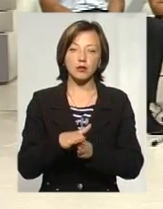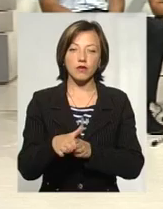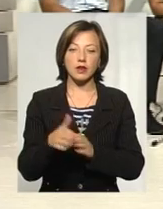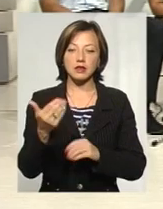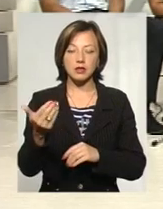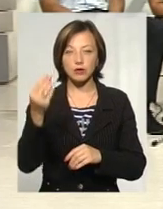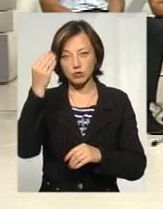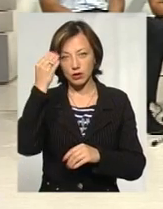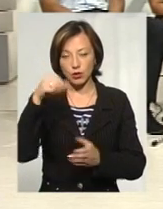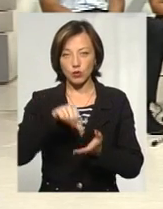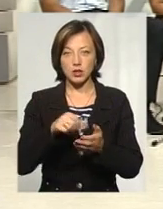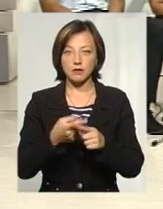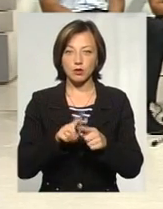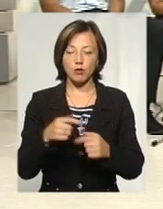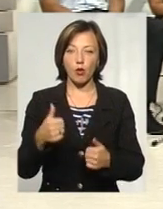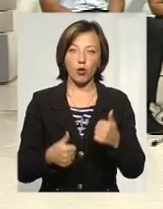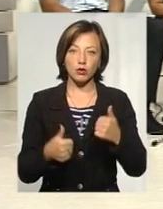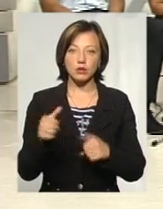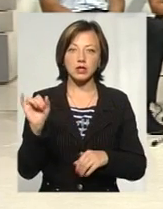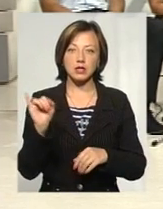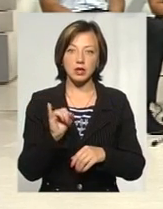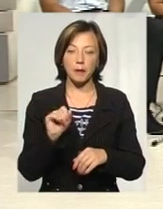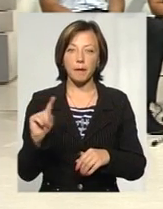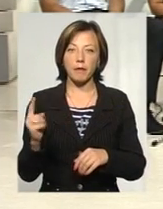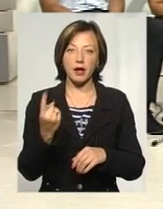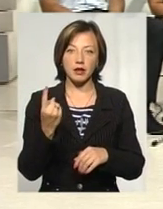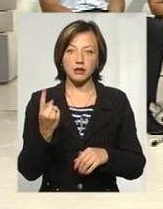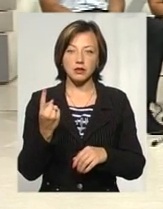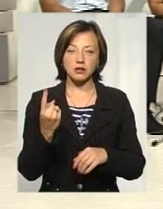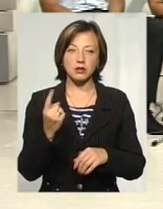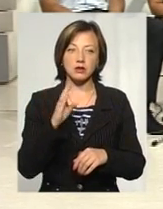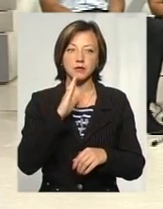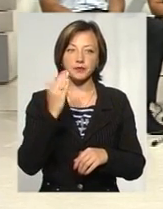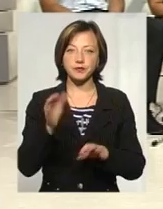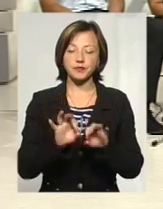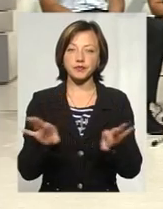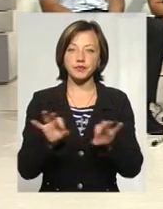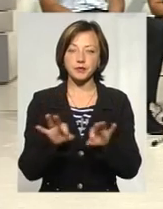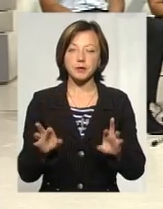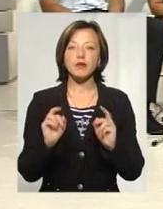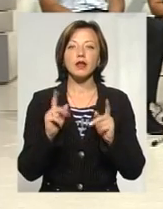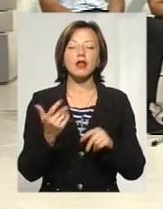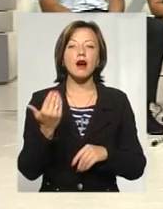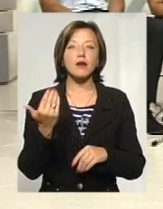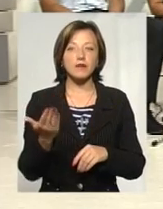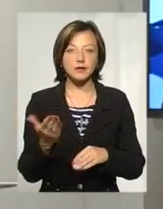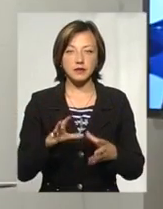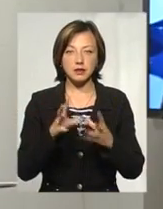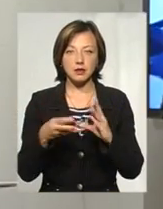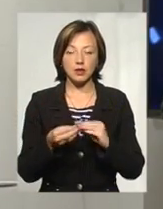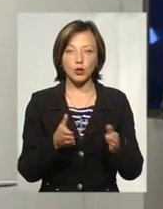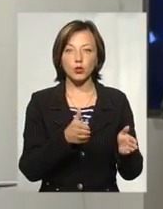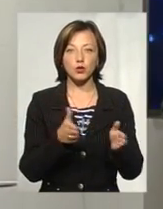з їхньої сторони участь у цьому конкурсі. І перша, пані Вікторія, прошу надати вам слово. Скажіть, як ви взагалі